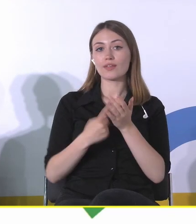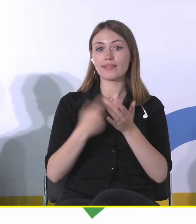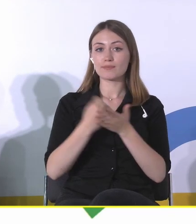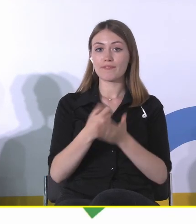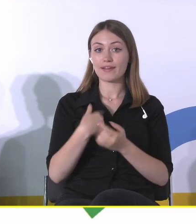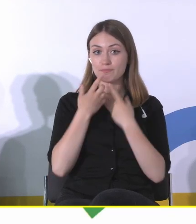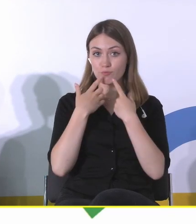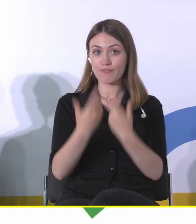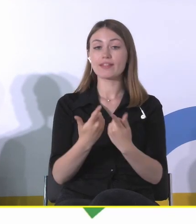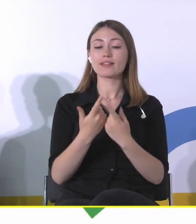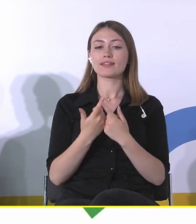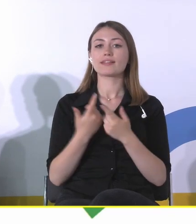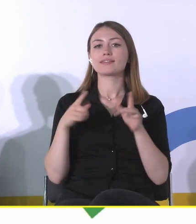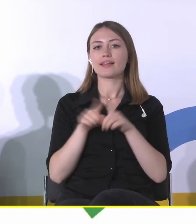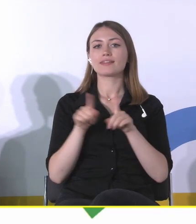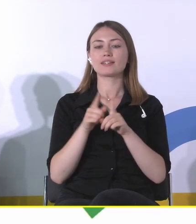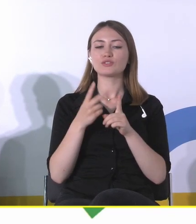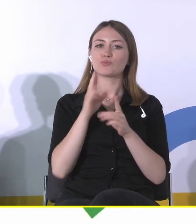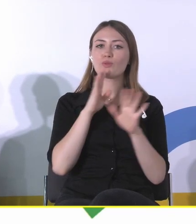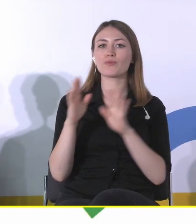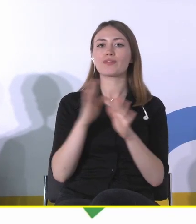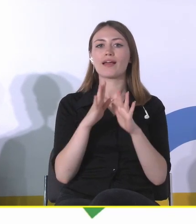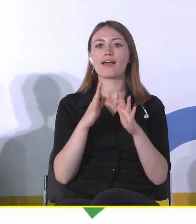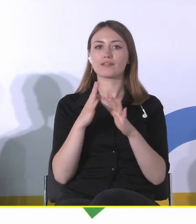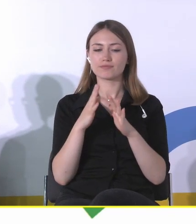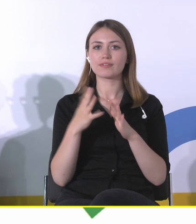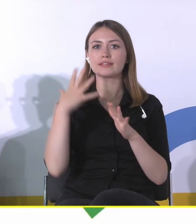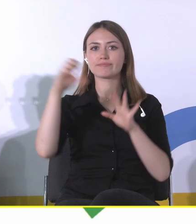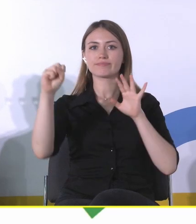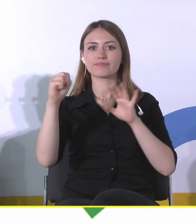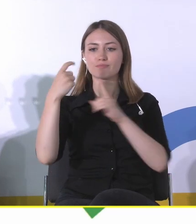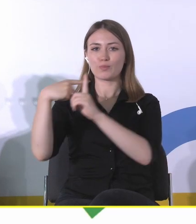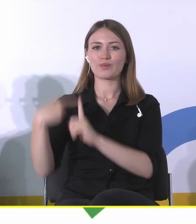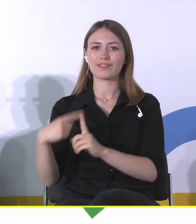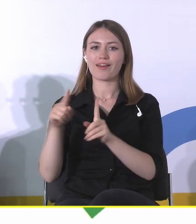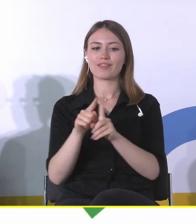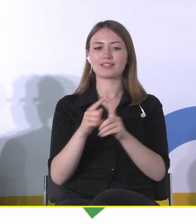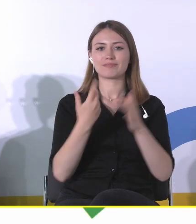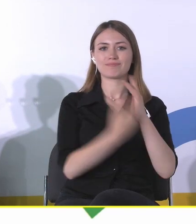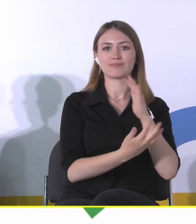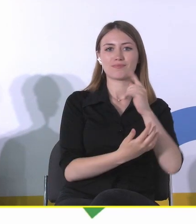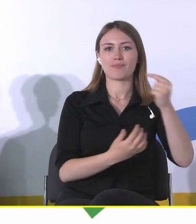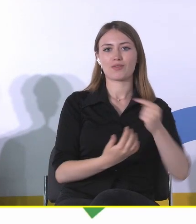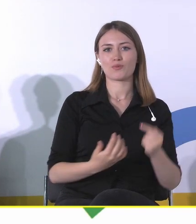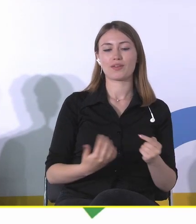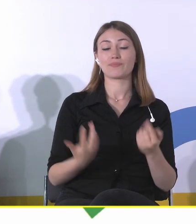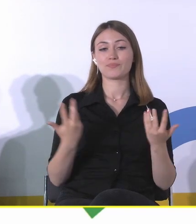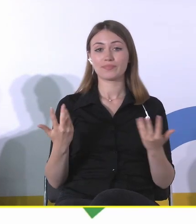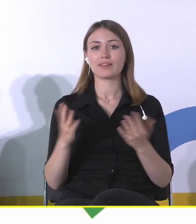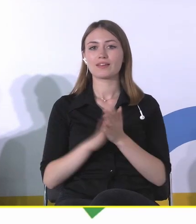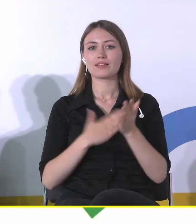taka, z drugiej strony i sukcesy, i porażki, bo myślę, że po prostu nam się